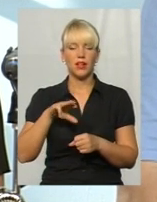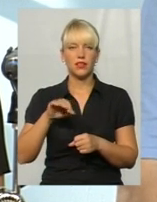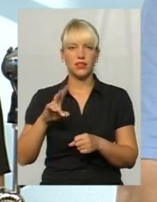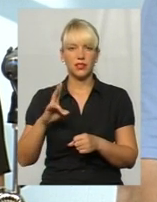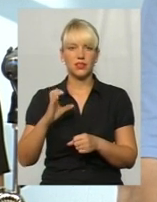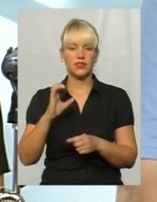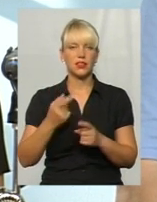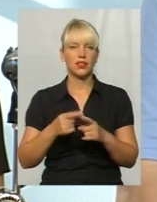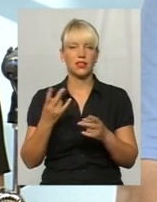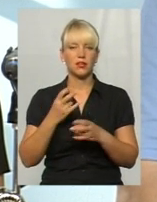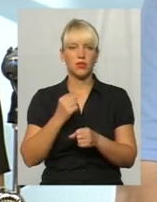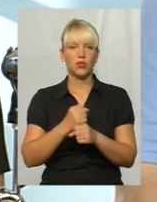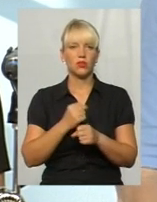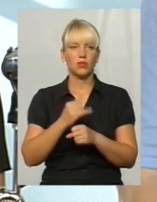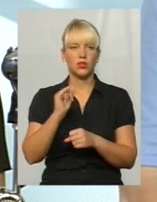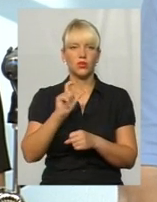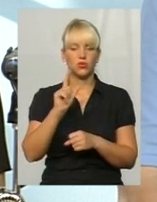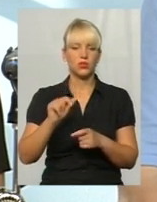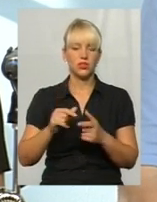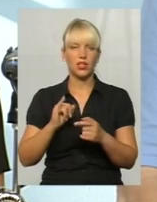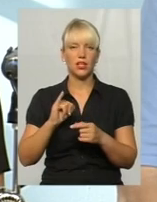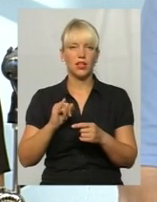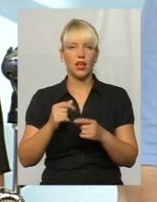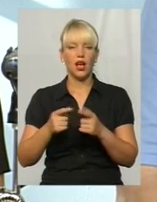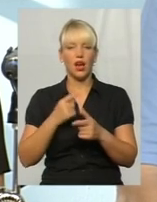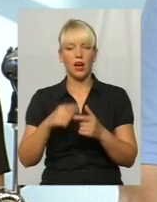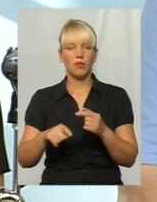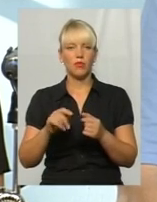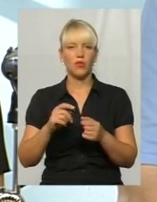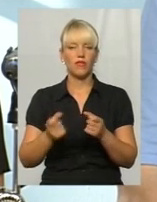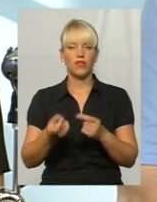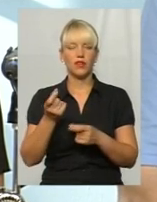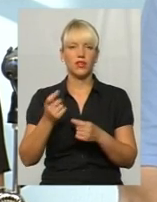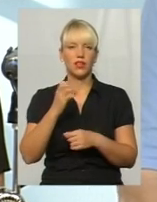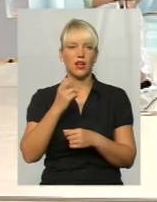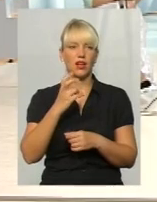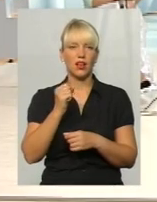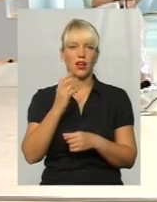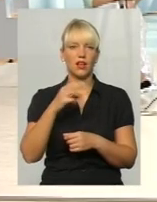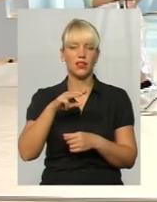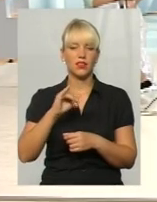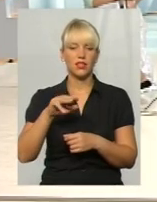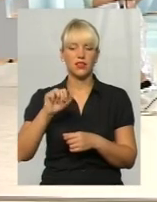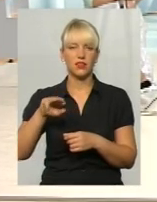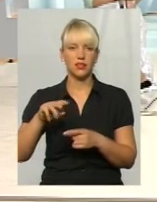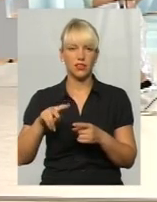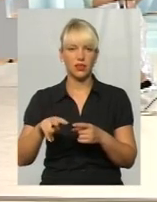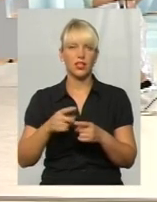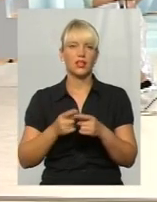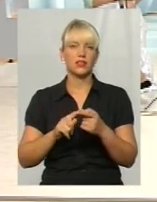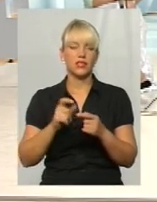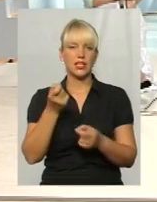або швидкими тестами, або виявлення загальних антитіл до гепатиту. Це є і найдешевший метод